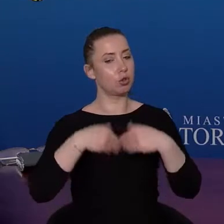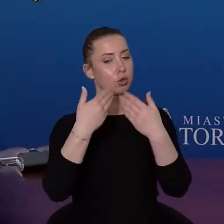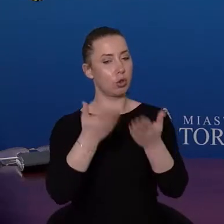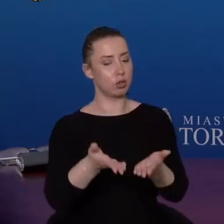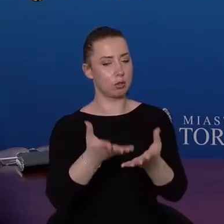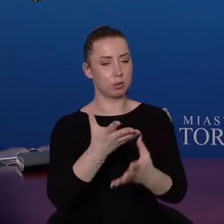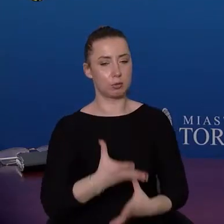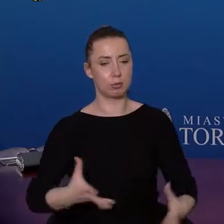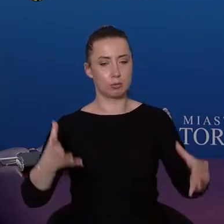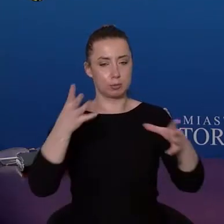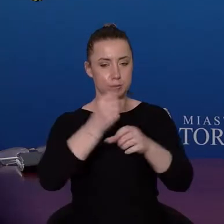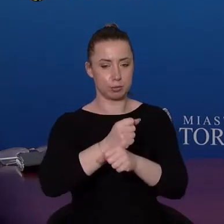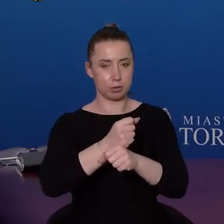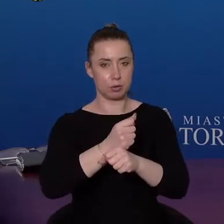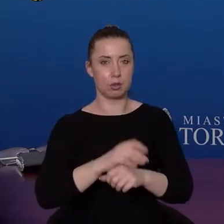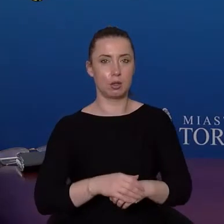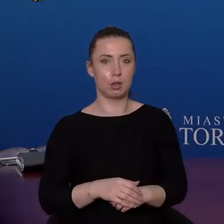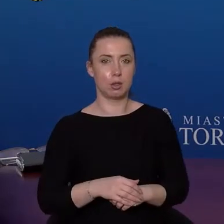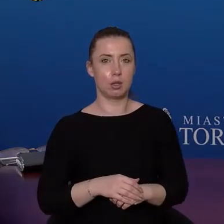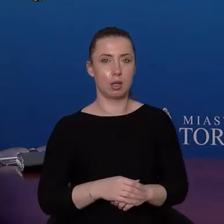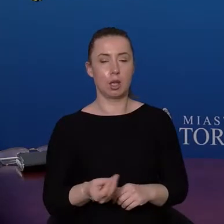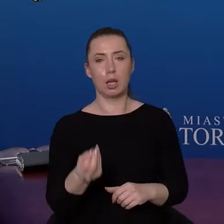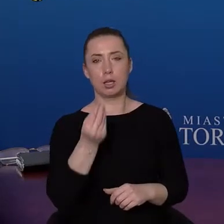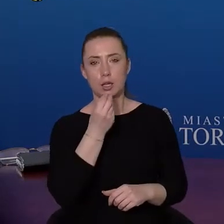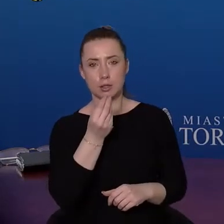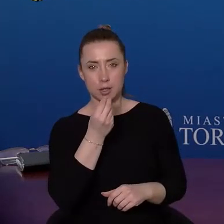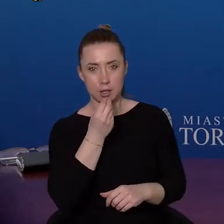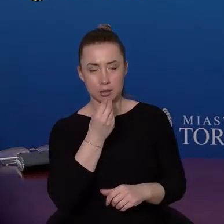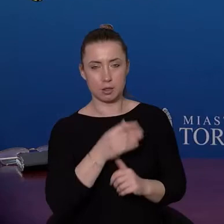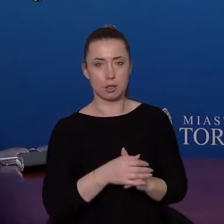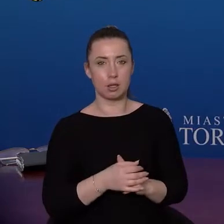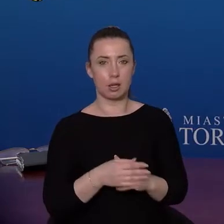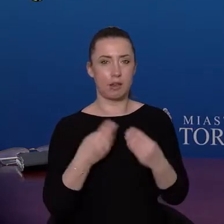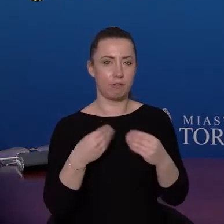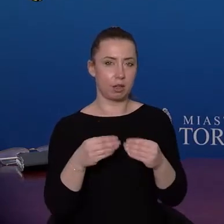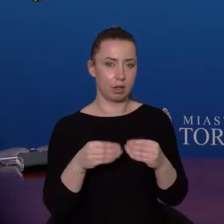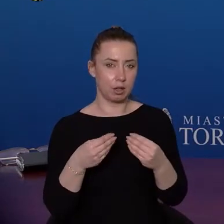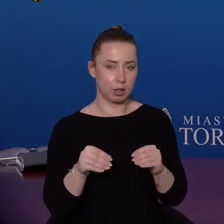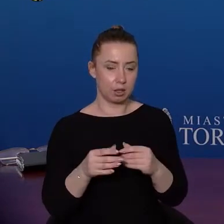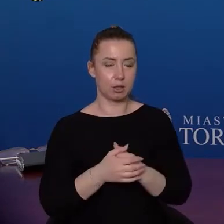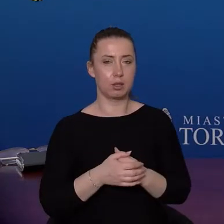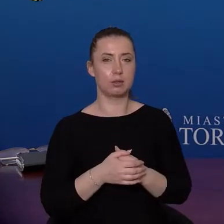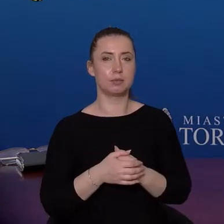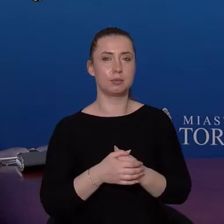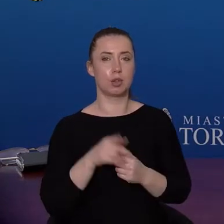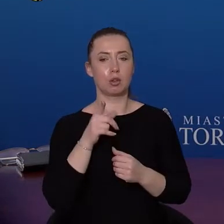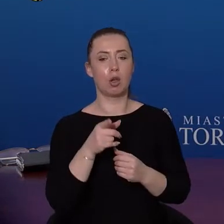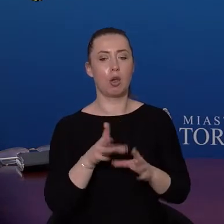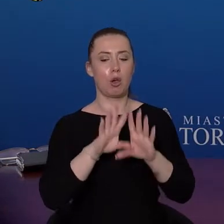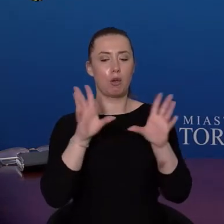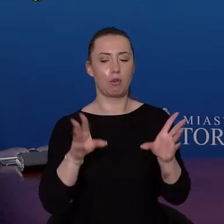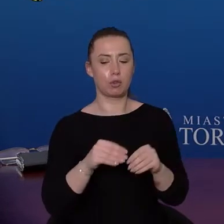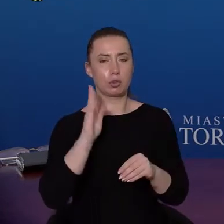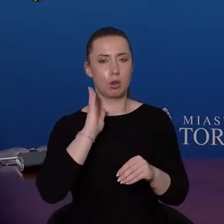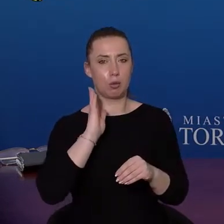spakietyzowany posiłek wigilijny. To wszystko będzie